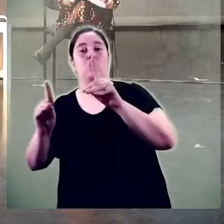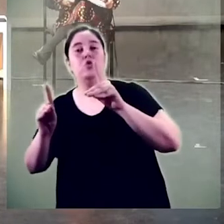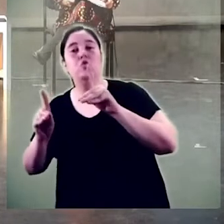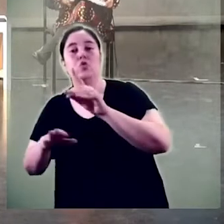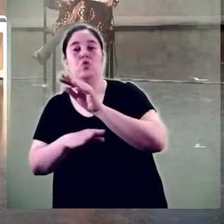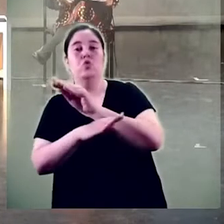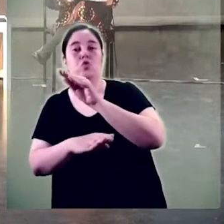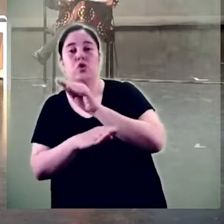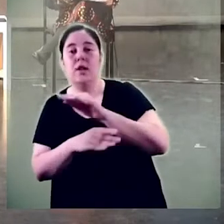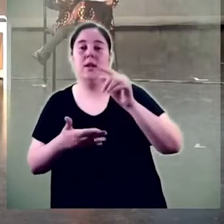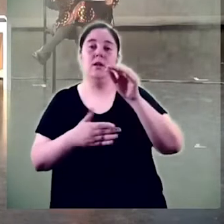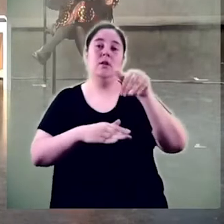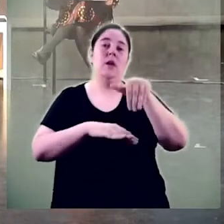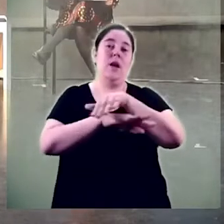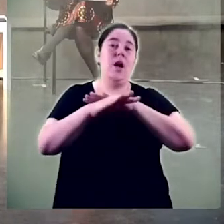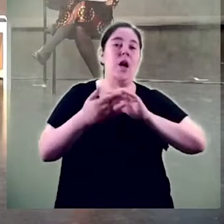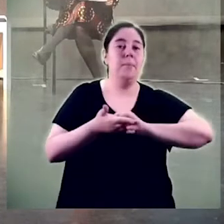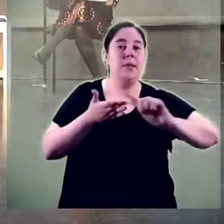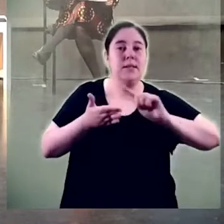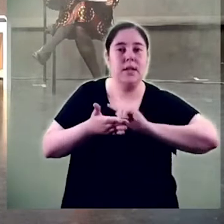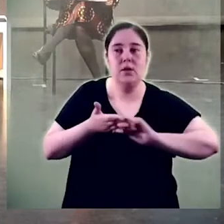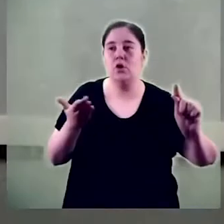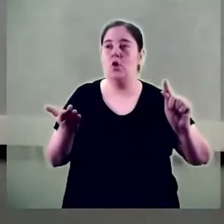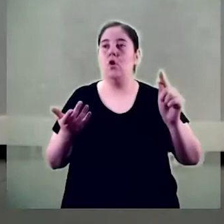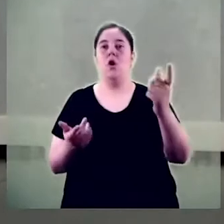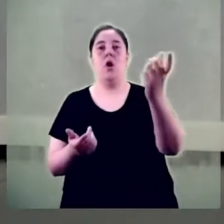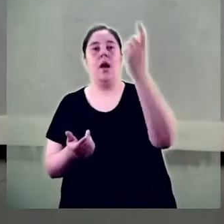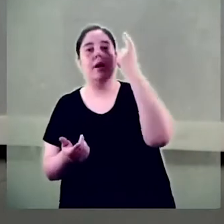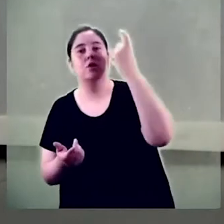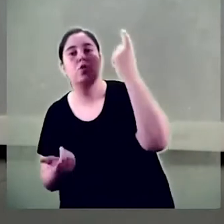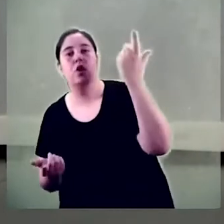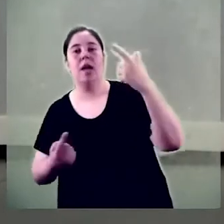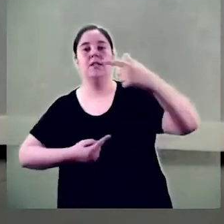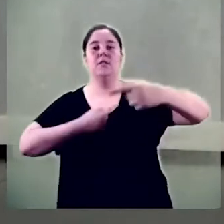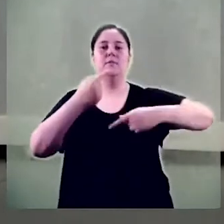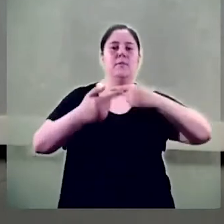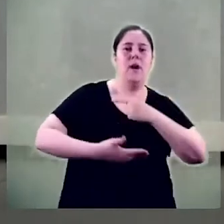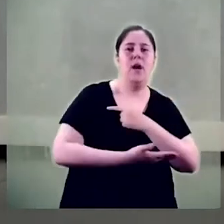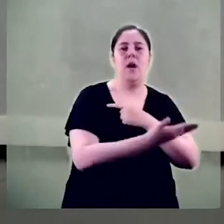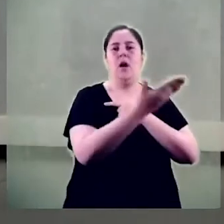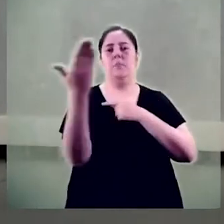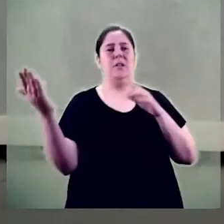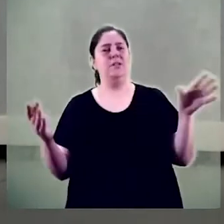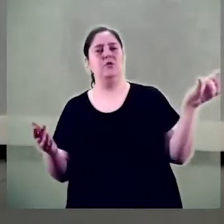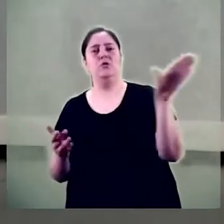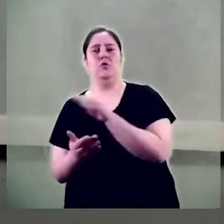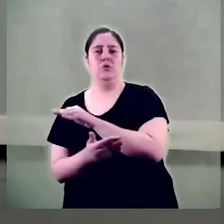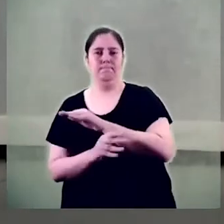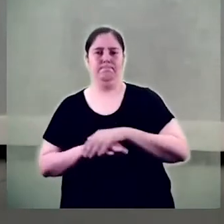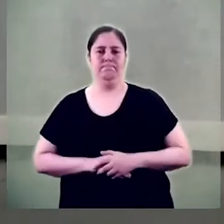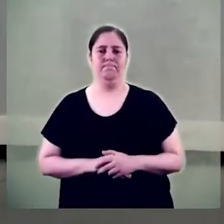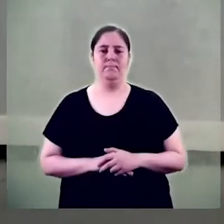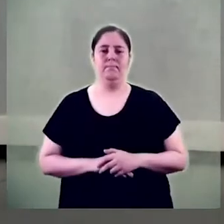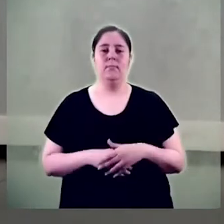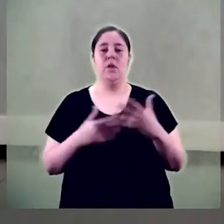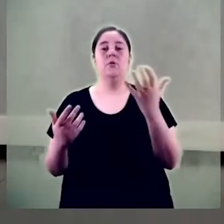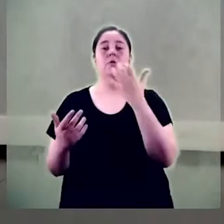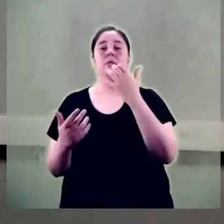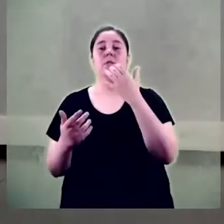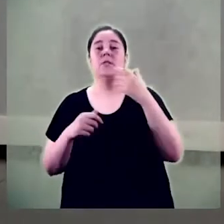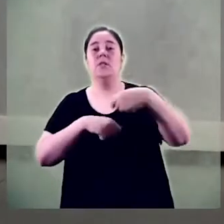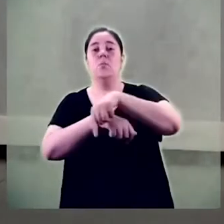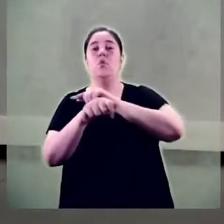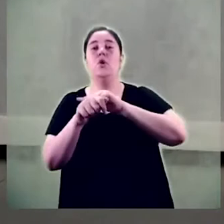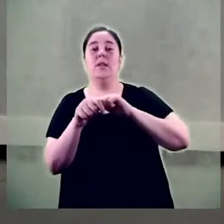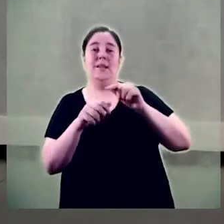serveis, estudiants i familiars que ens acompanyeu en la distància en aquest acte. D'acord que amb les polítiques en matèria d'igualtat de gènere que